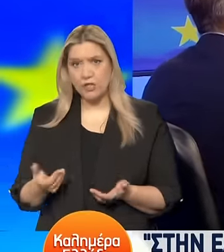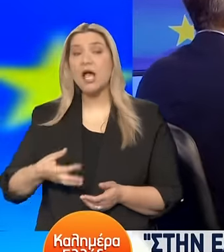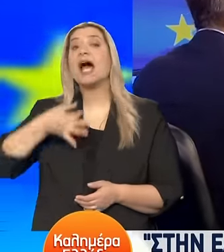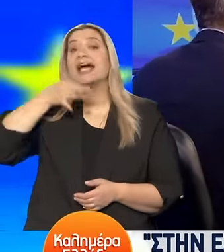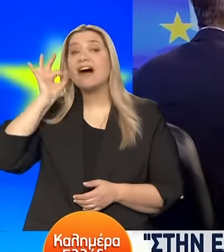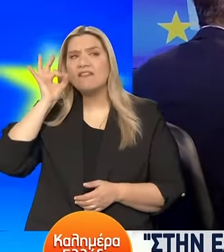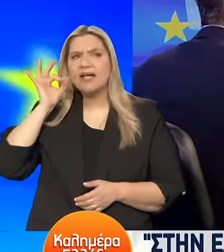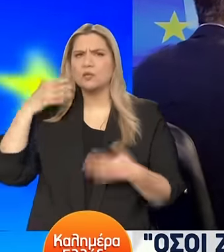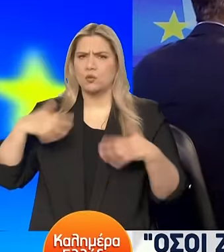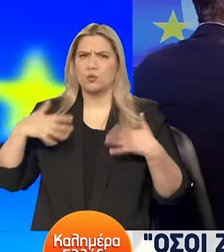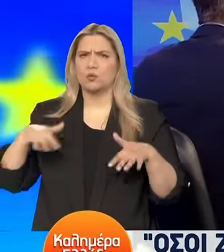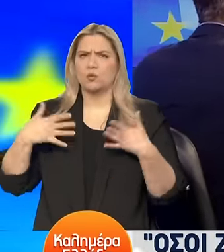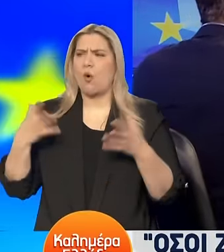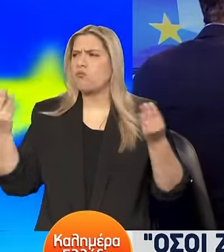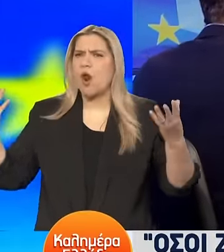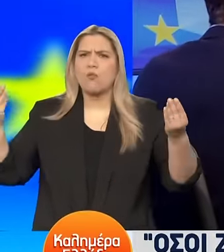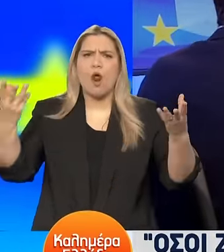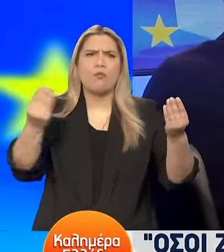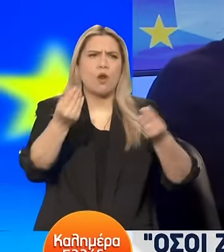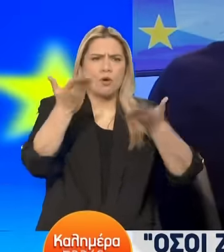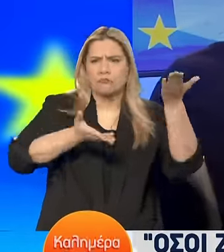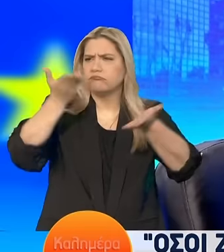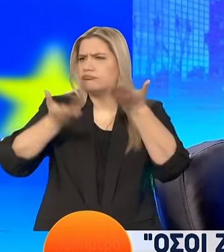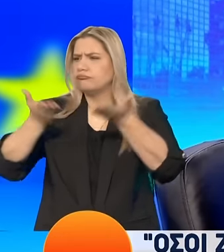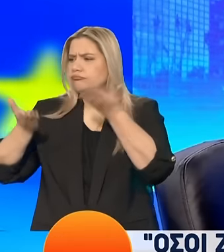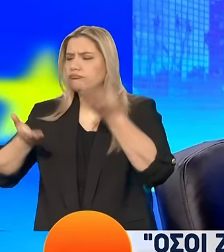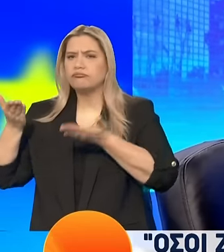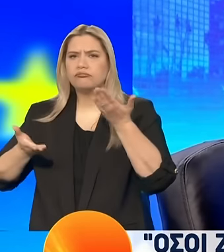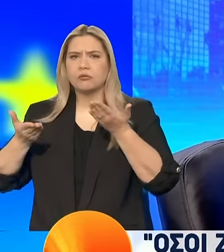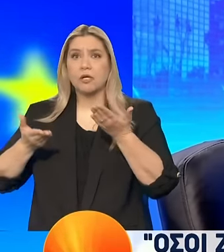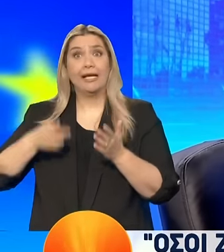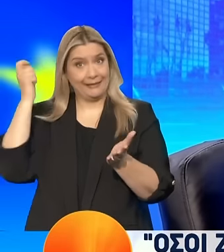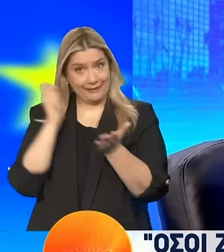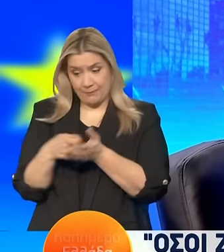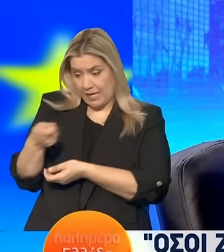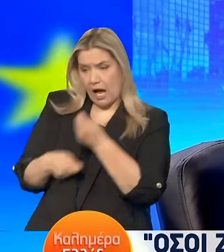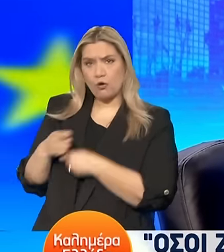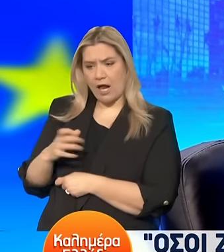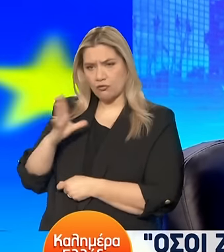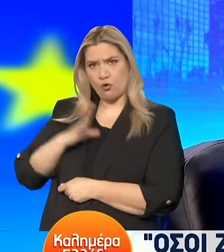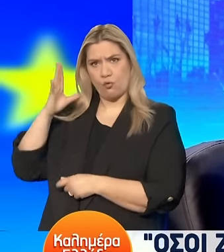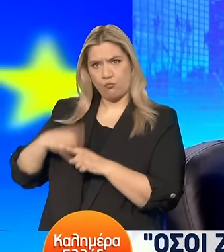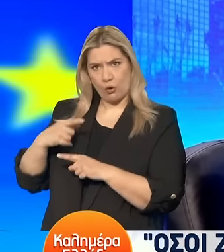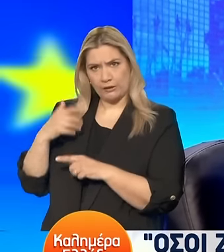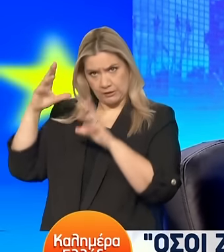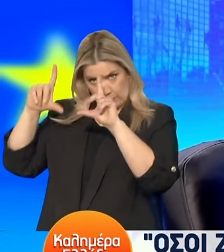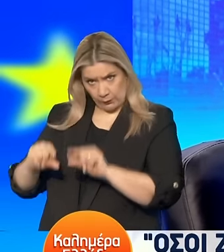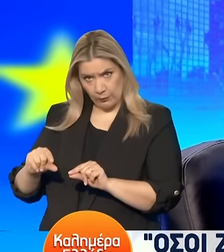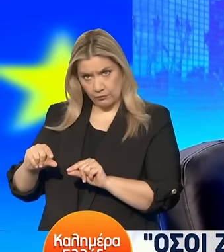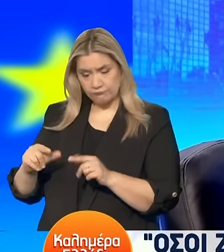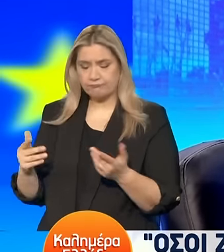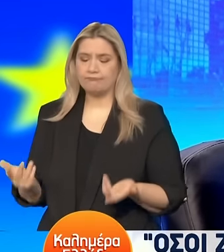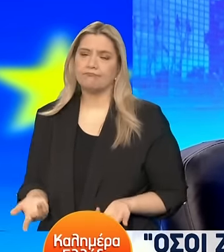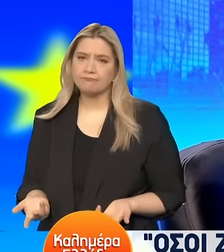αγορά. Πάρα πολλά καφέ, συγκρίσιμες τιμές. Δεν μειώθηκαν οι τιμές. Άρα έχουμε την καλύτερη απόδειξη ότι η μείωση δεν περνάει.